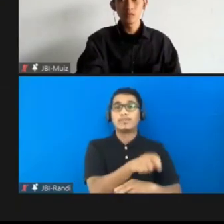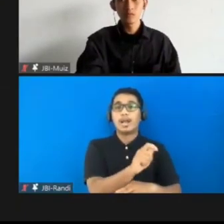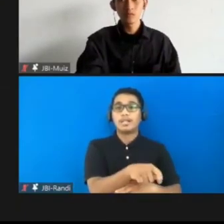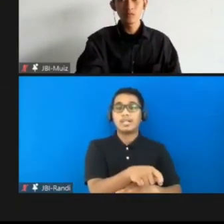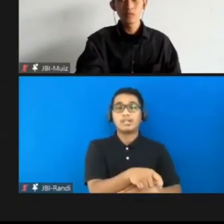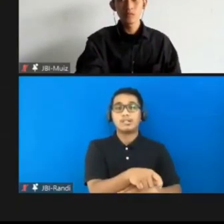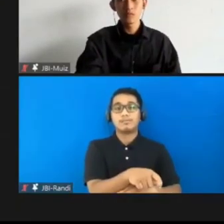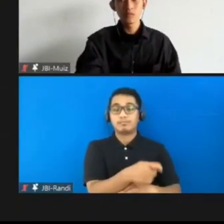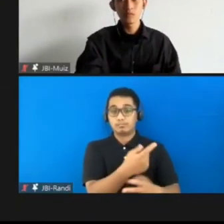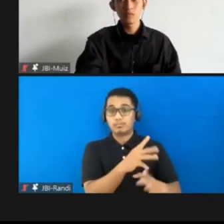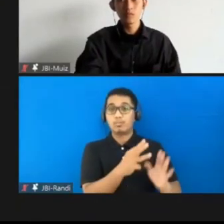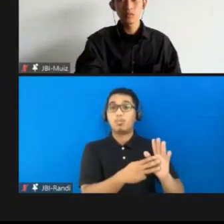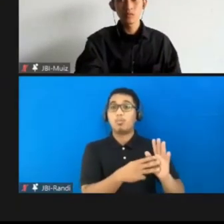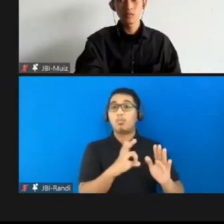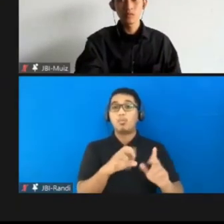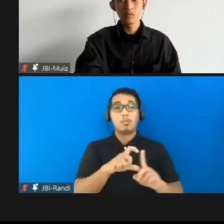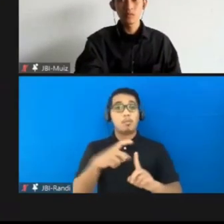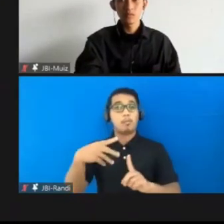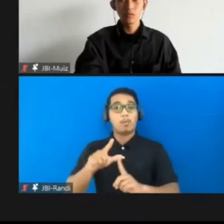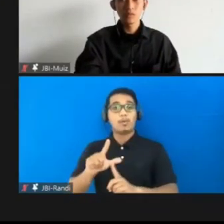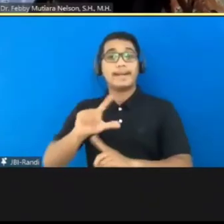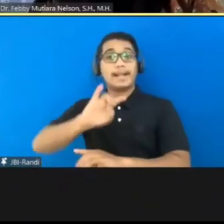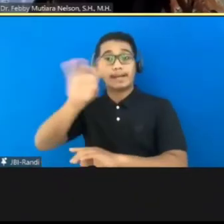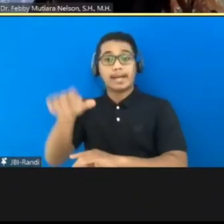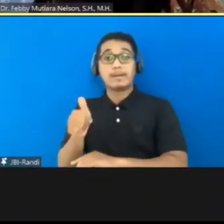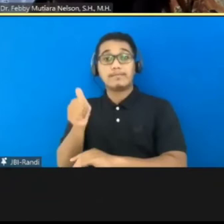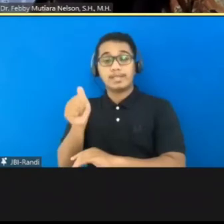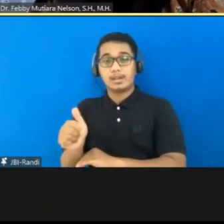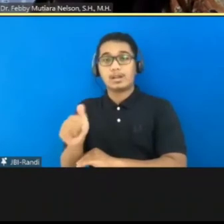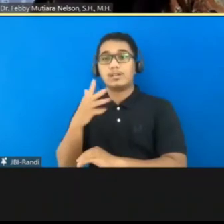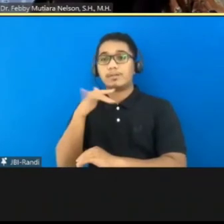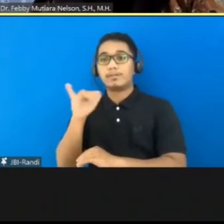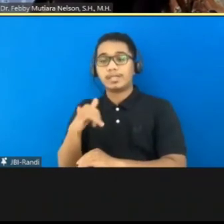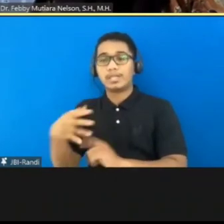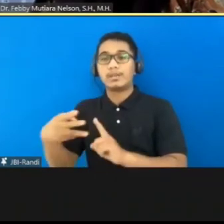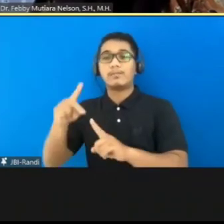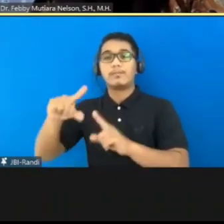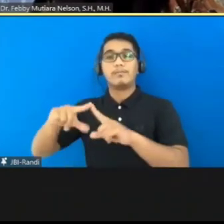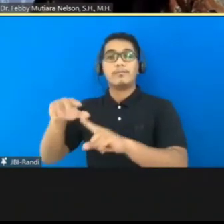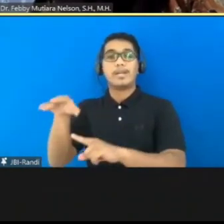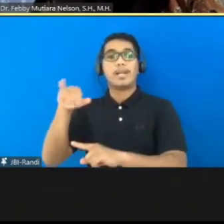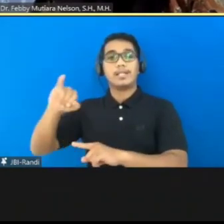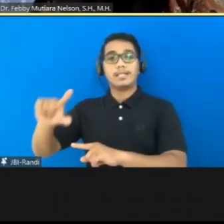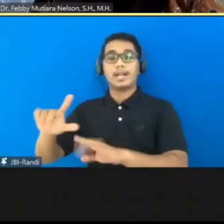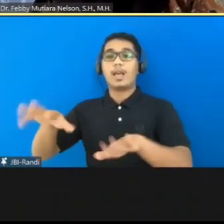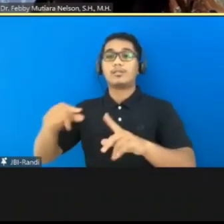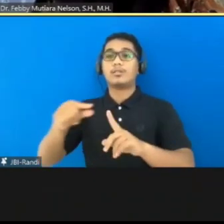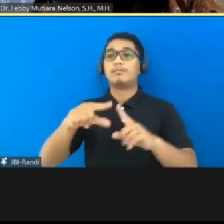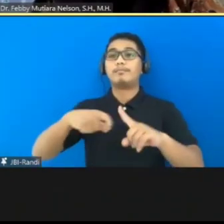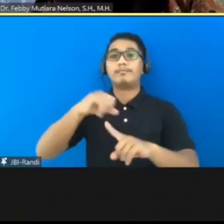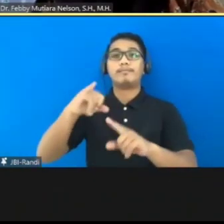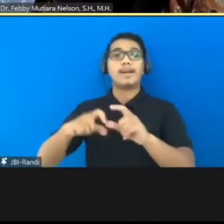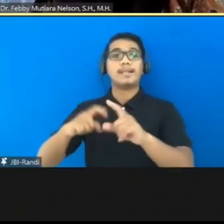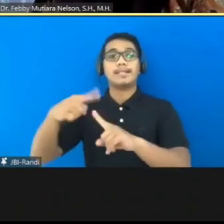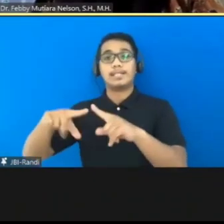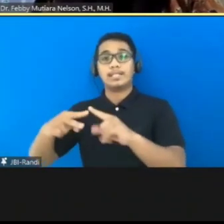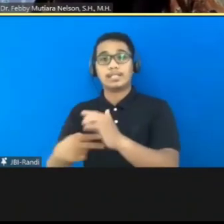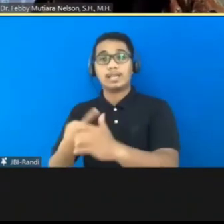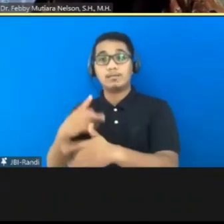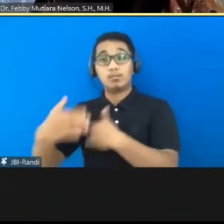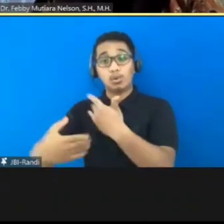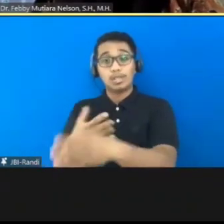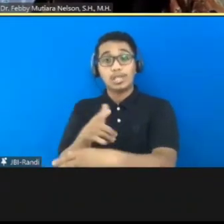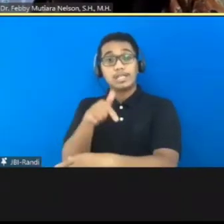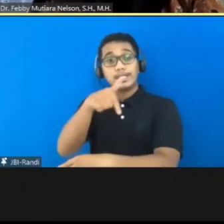dengan model yang lain karena di beberapa negara misalnya Brazil, kemudian Pakistan itu juga bisa dilakukan di dalam proses ini. Sama